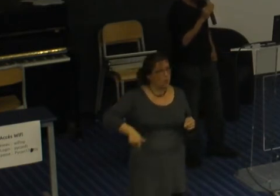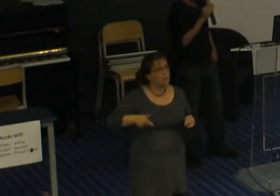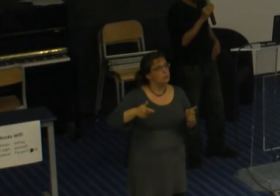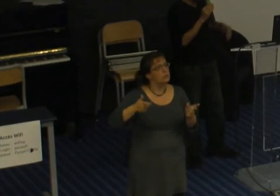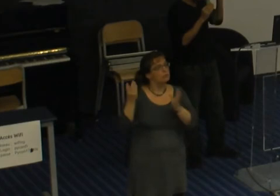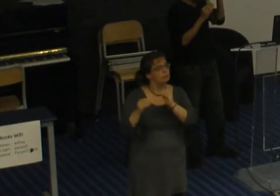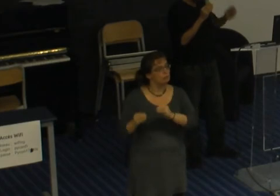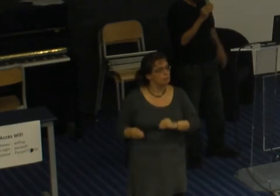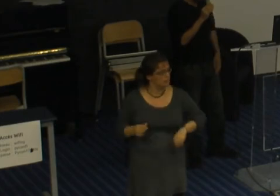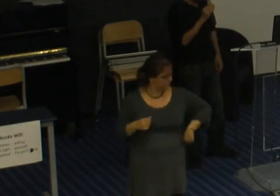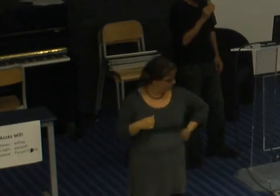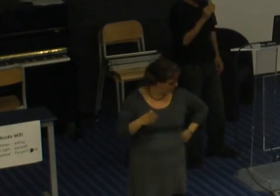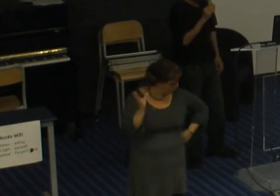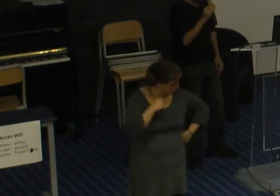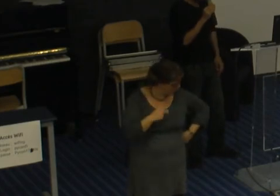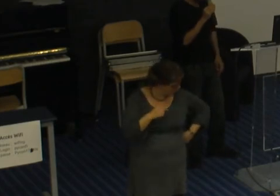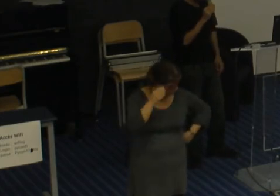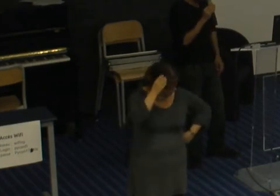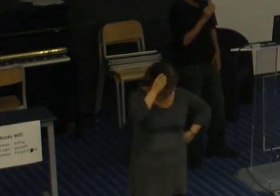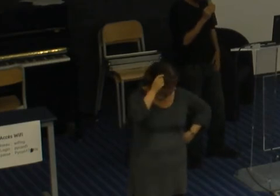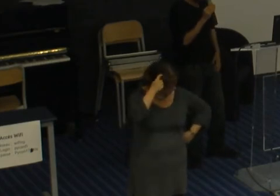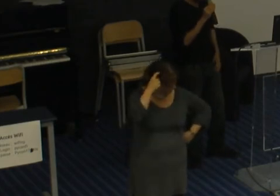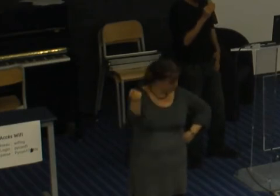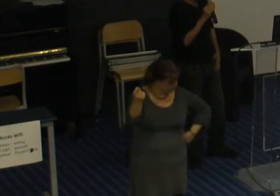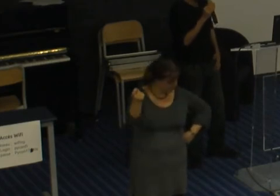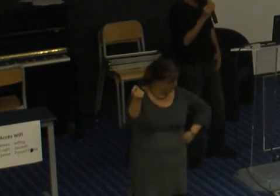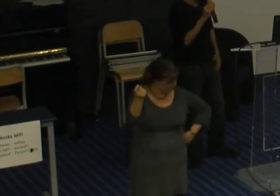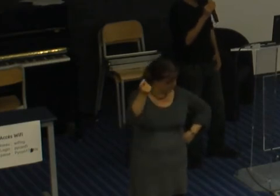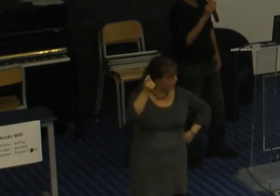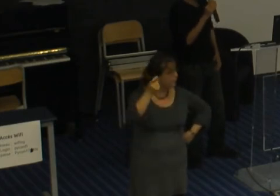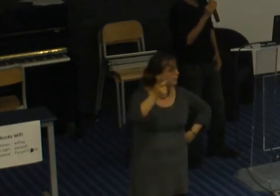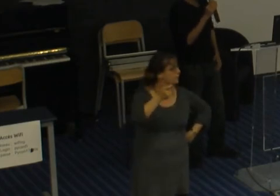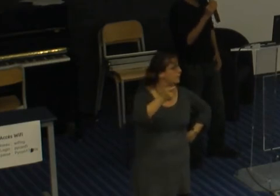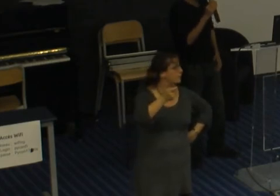non j'ai perdu le nom à l'instant je suis désolé hein